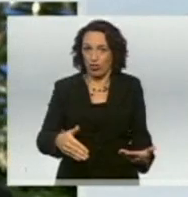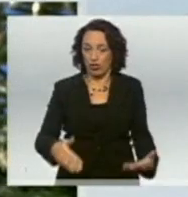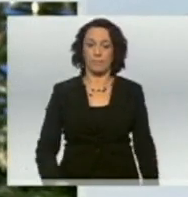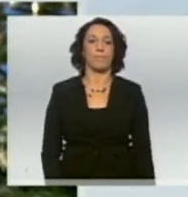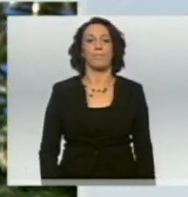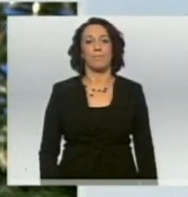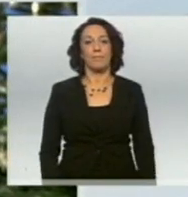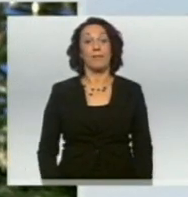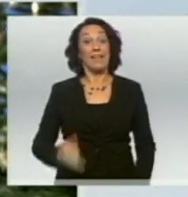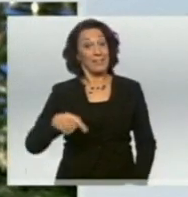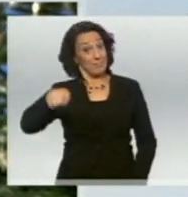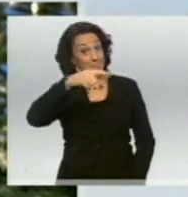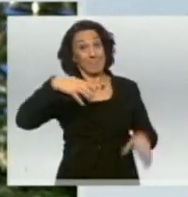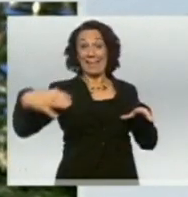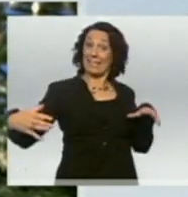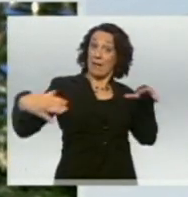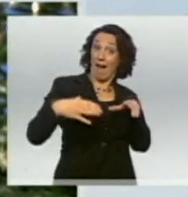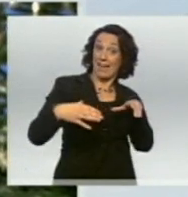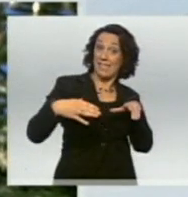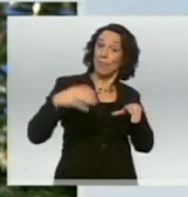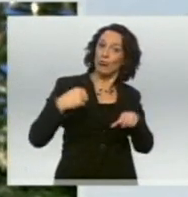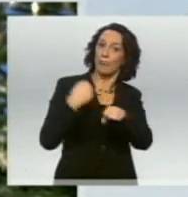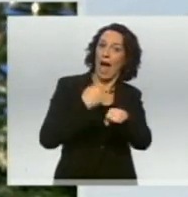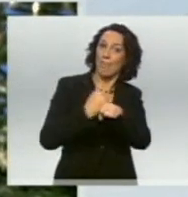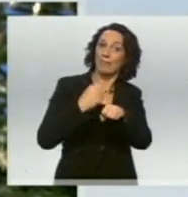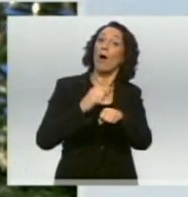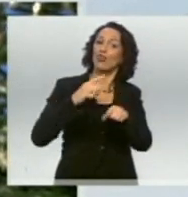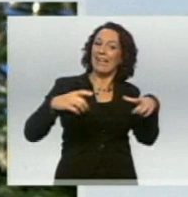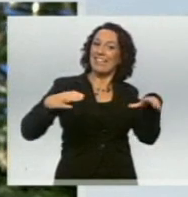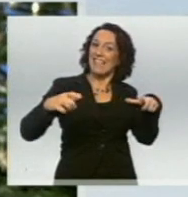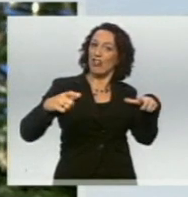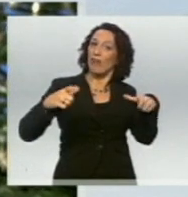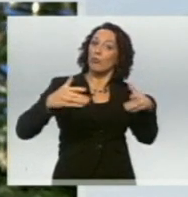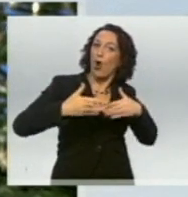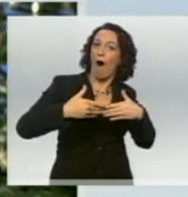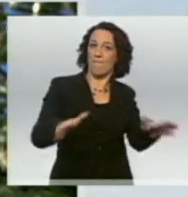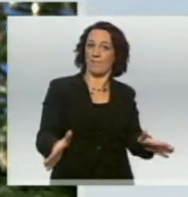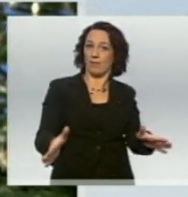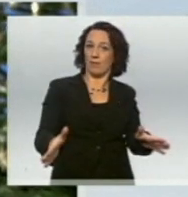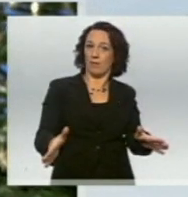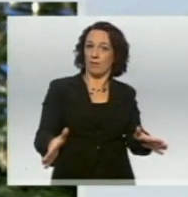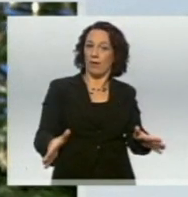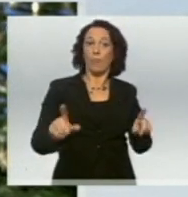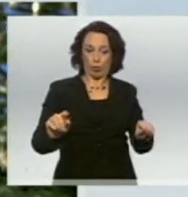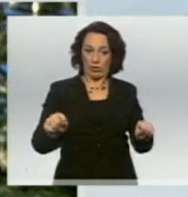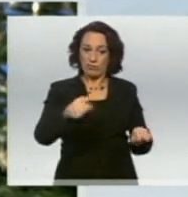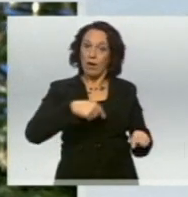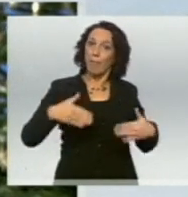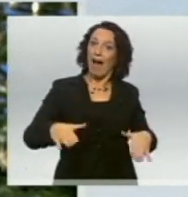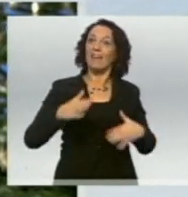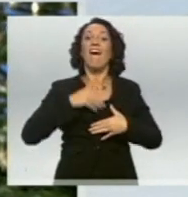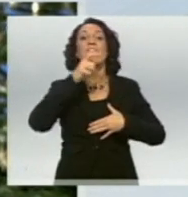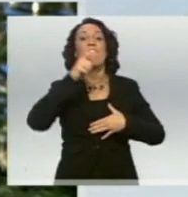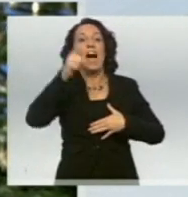Lassen Sie uns gemeinsam an einer offenen Gesellschaft arbeiten. Eine offene Gesellschaft stellt sich auch Ihrer Verantwortung für das